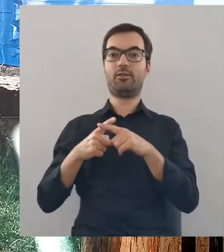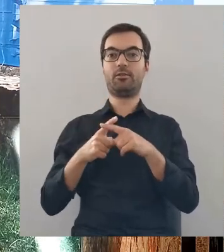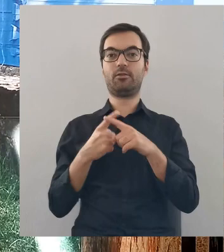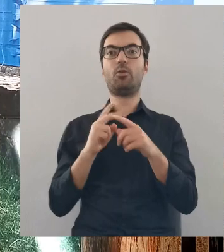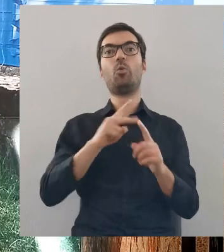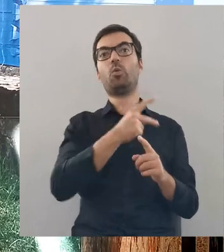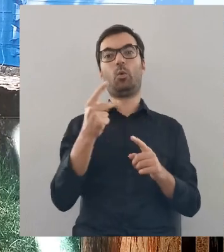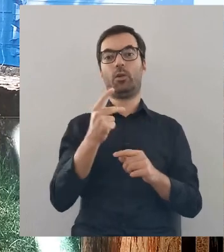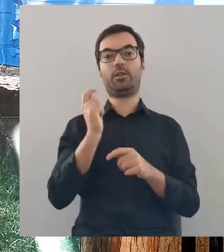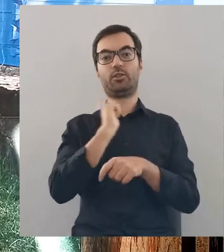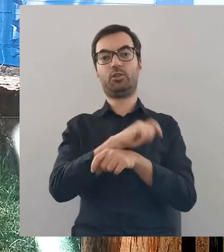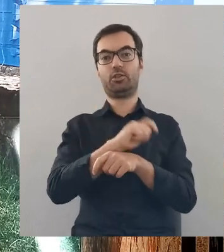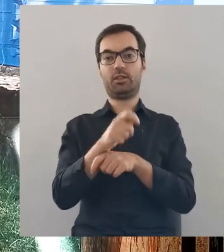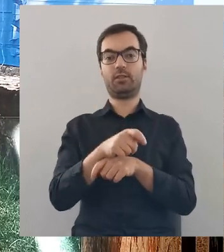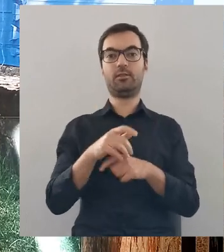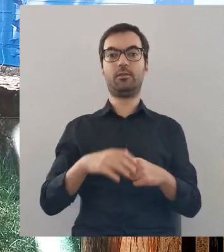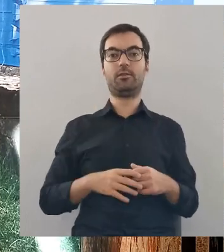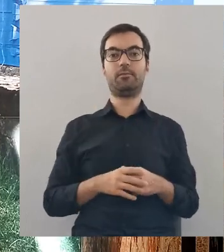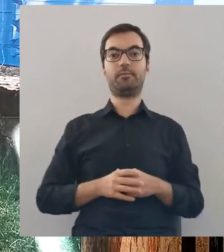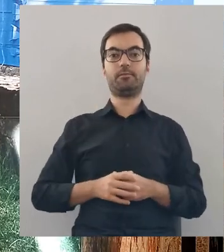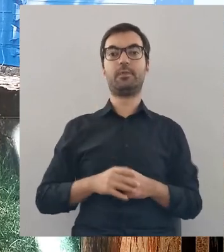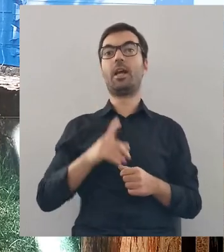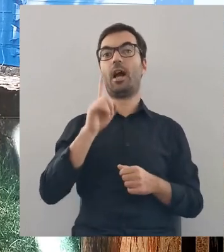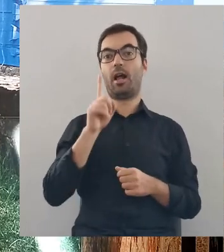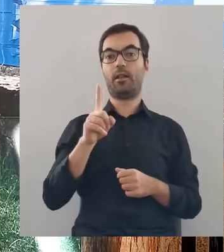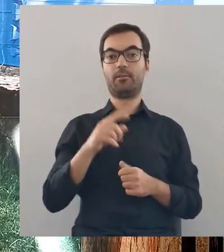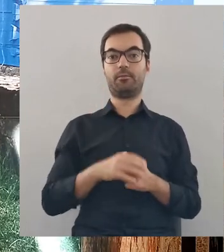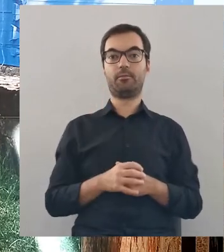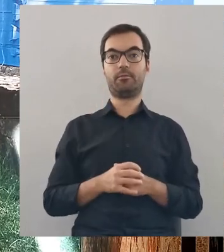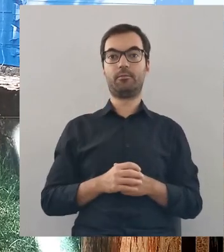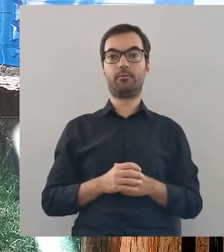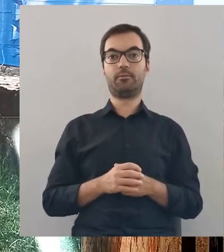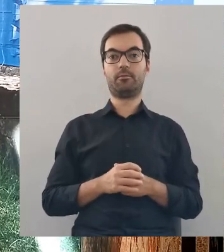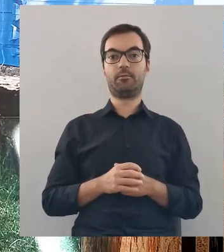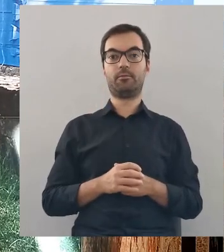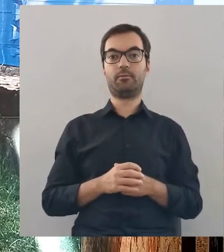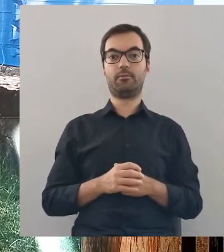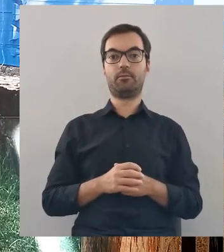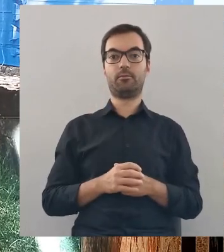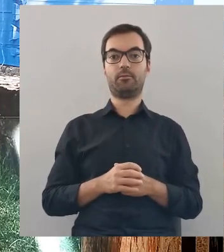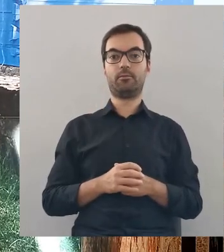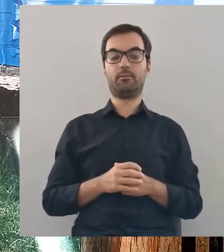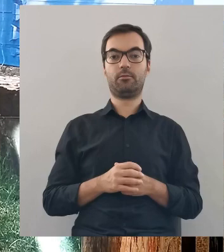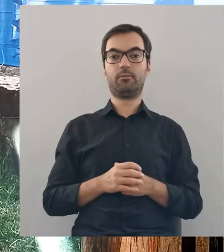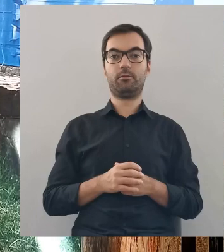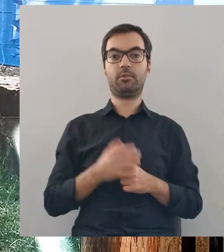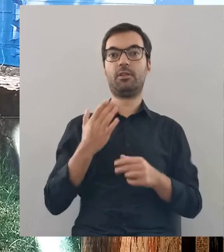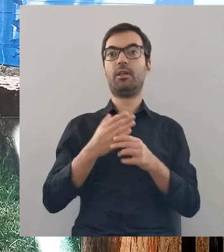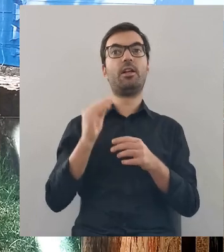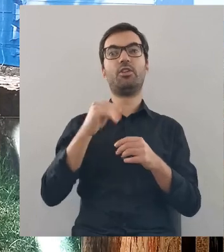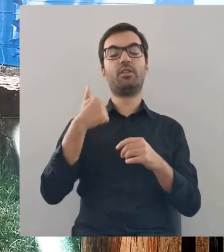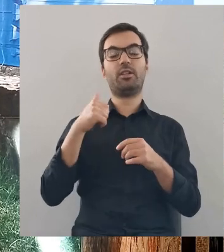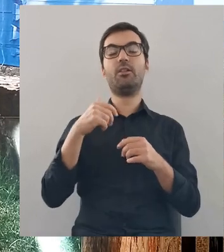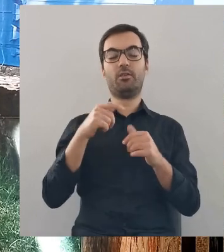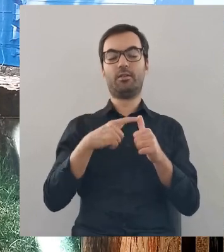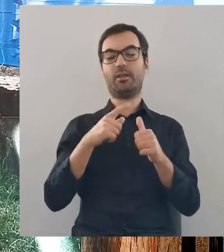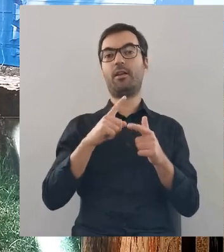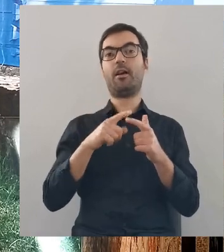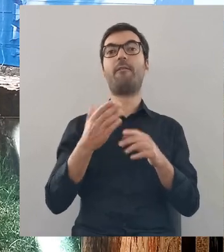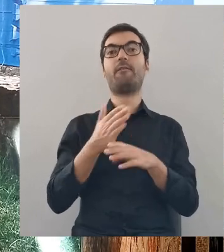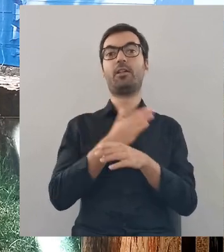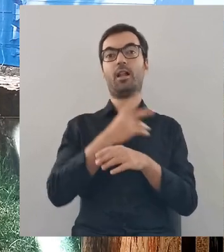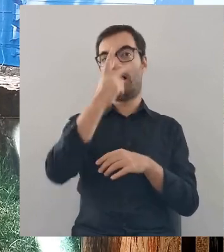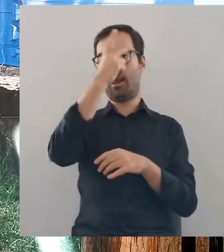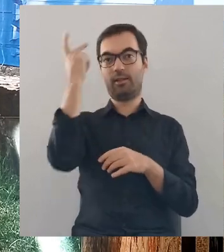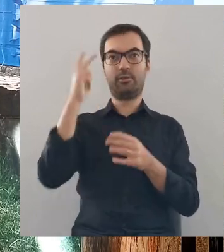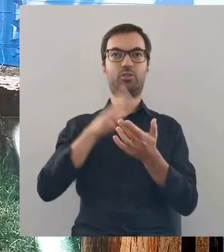obrządku katolickim to był jego drugi chrzest, kiedy przyjął imię Władysław. Ale to nie jest jedyna ważna rzecz.